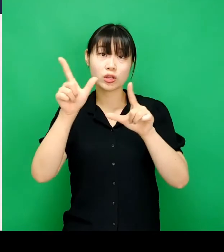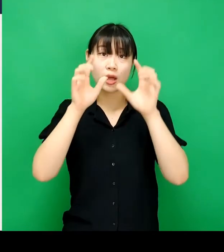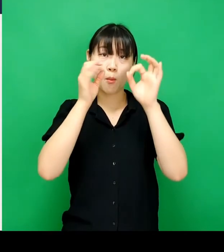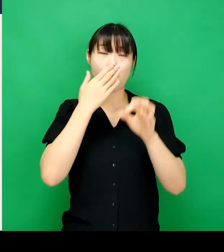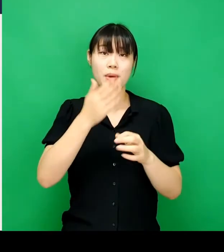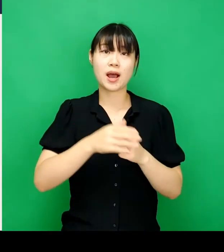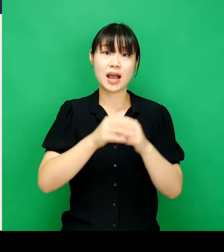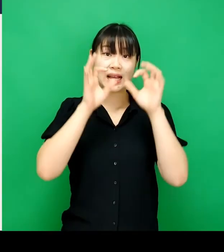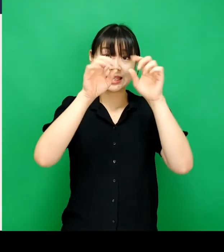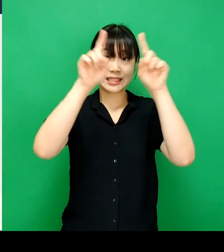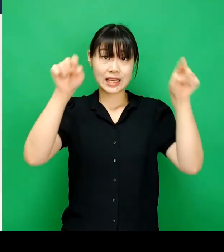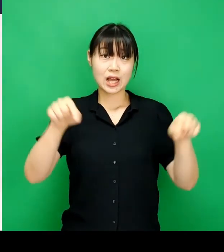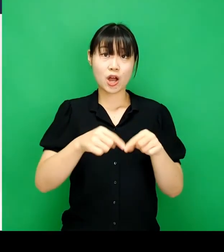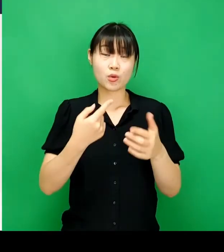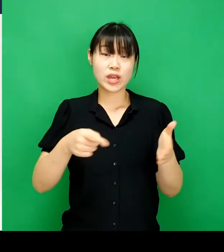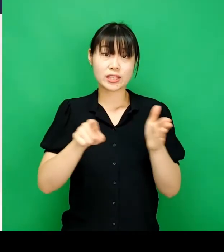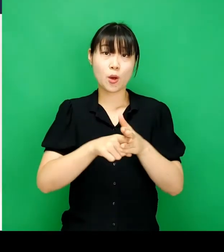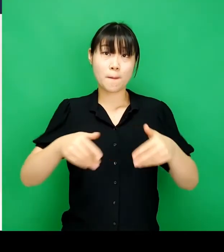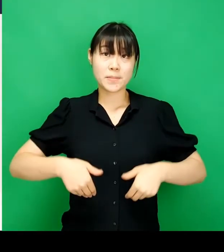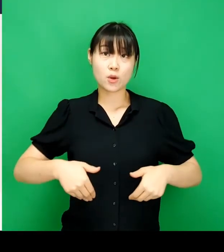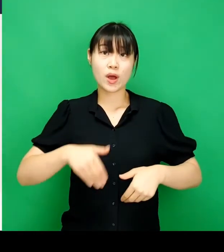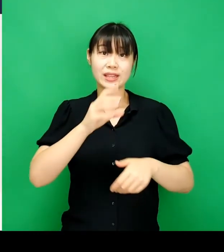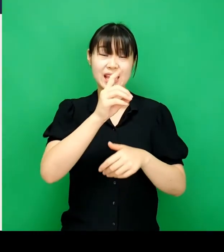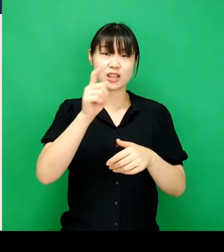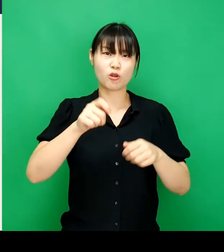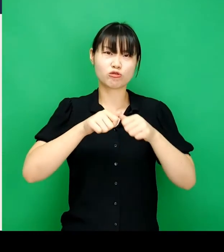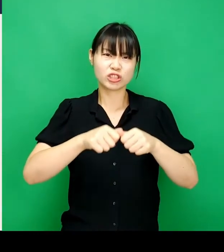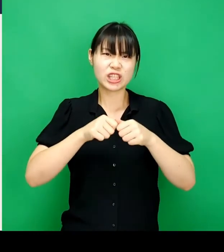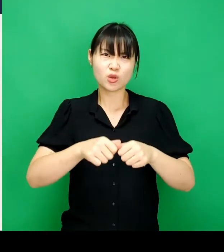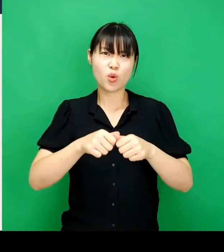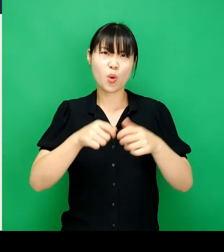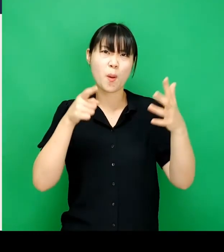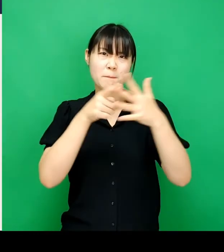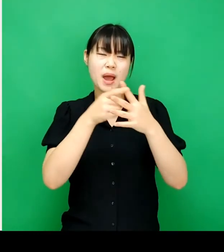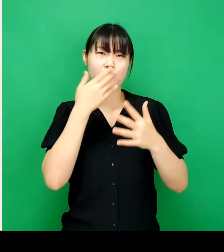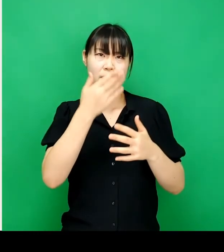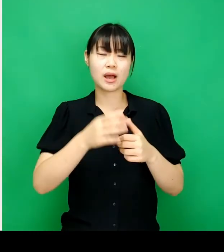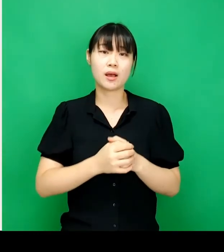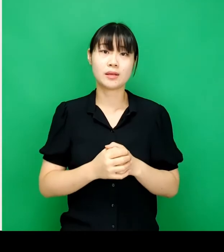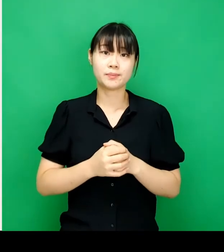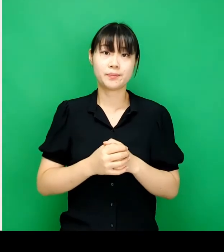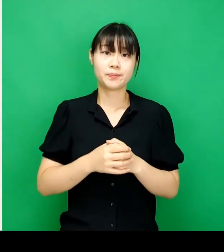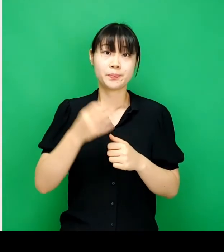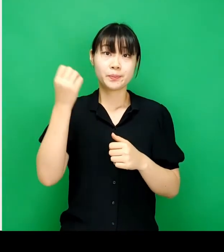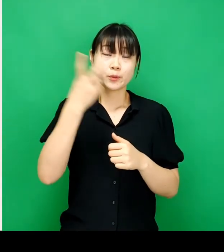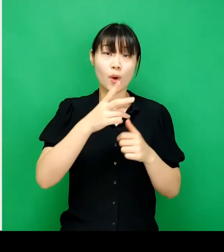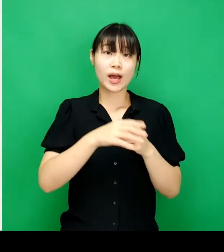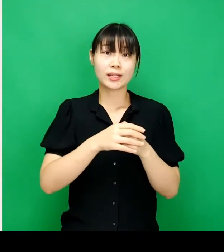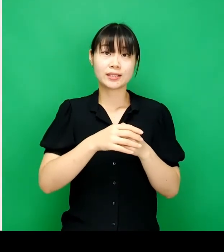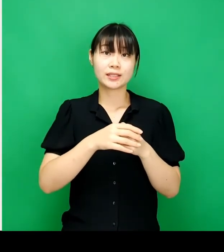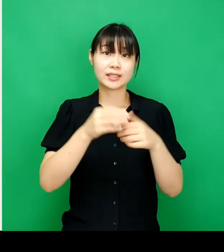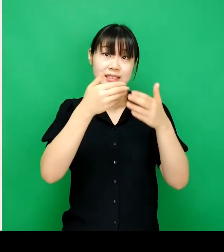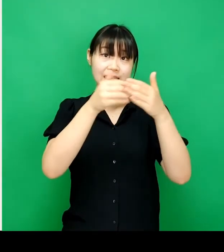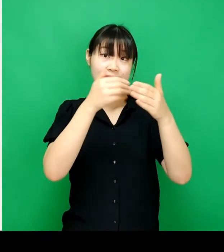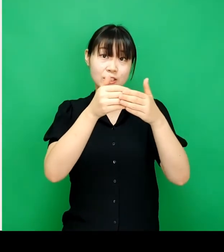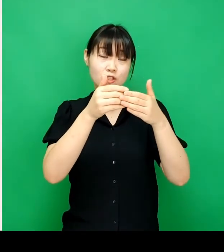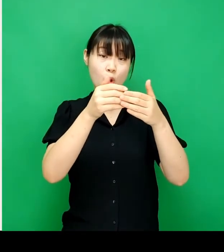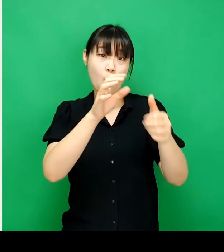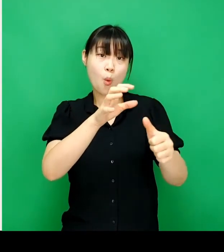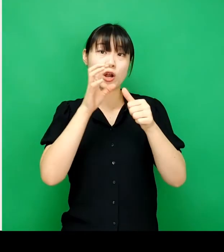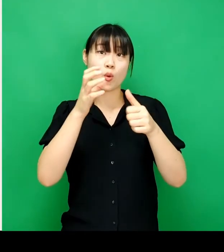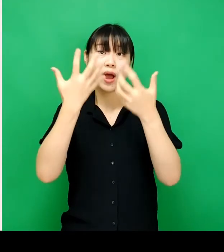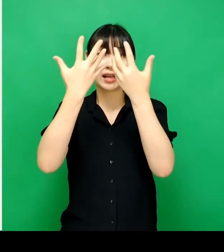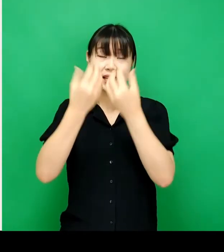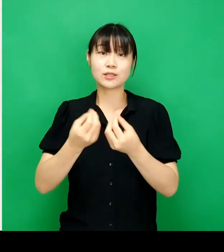함께 볼 수 있습니다. 시각화를 하기 위해 필요한 데이터를 구체적으로 파악할 수 있죠. 또한 차트